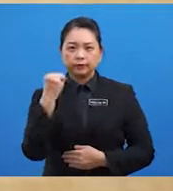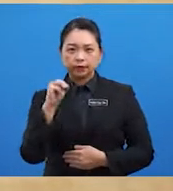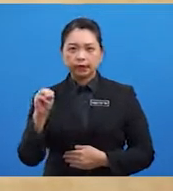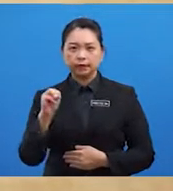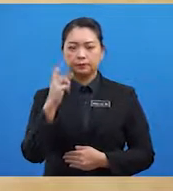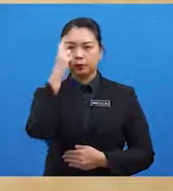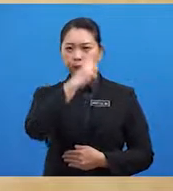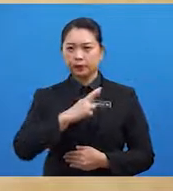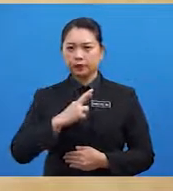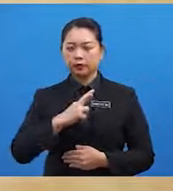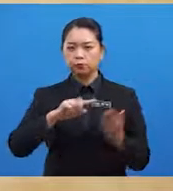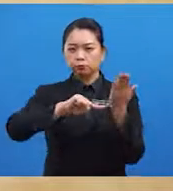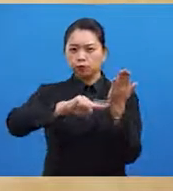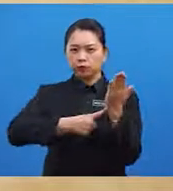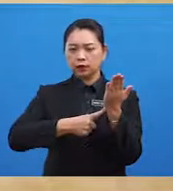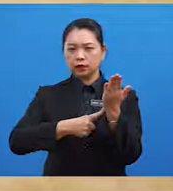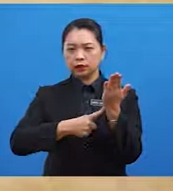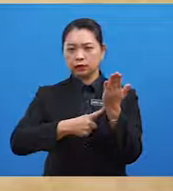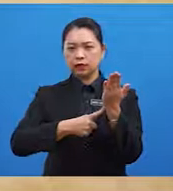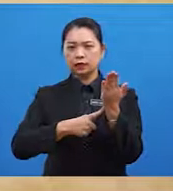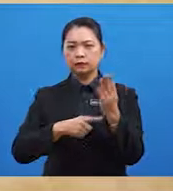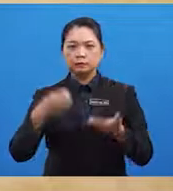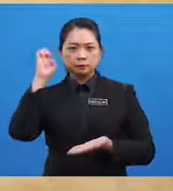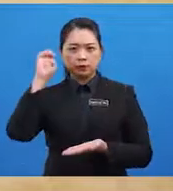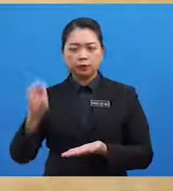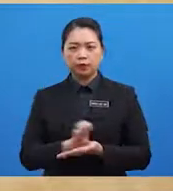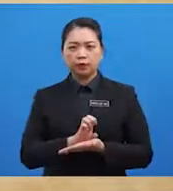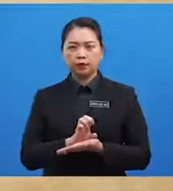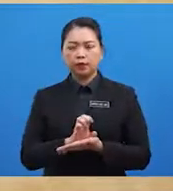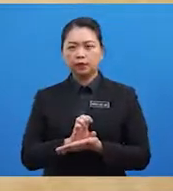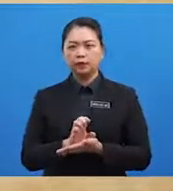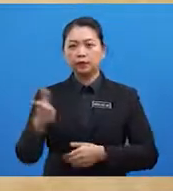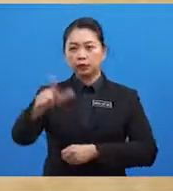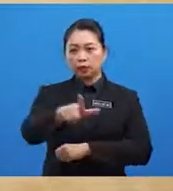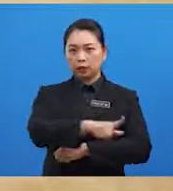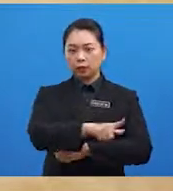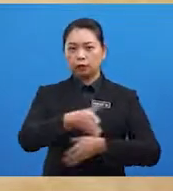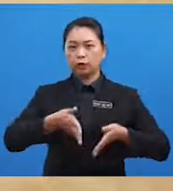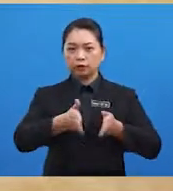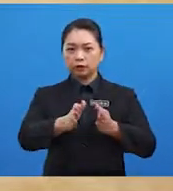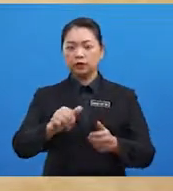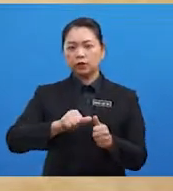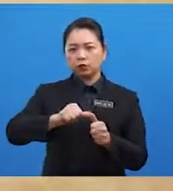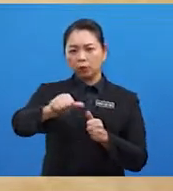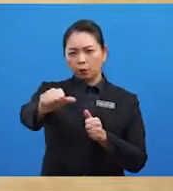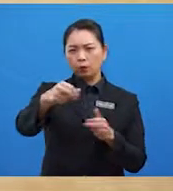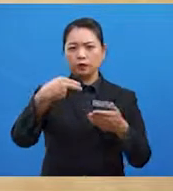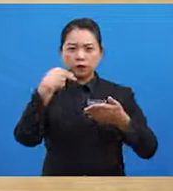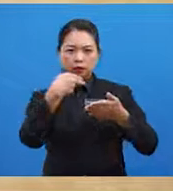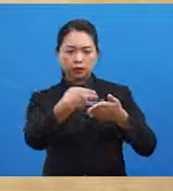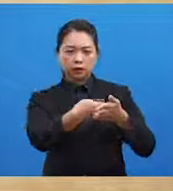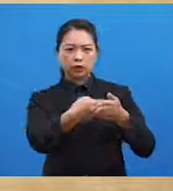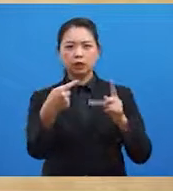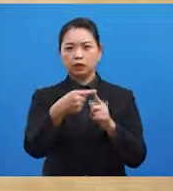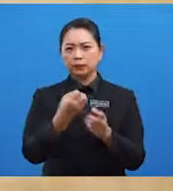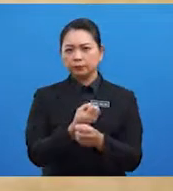merupakan perintis yang memulakan penerokaan di laluan laut yang jauh Hingga